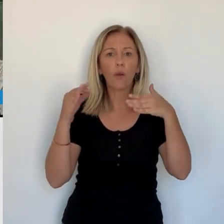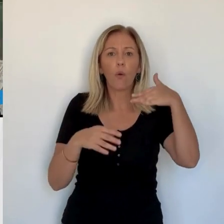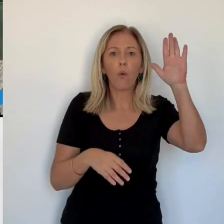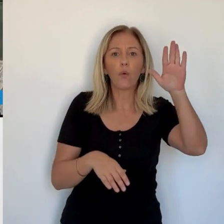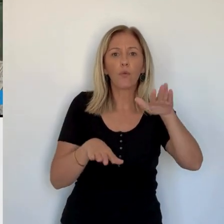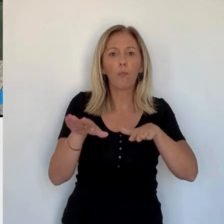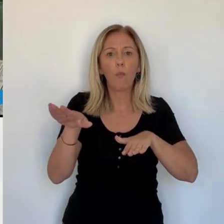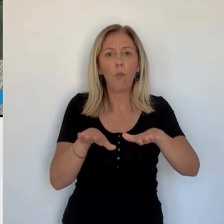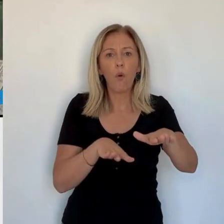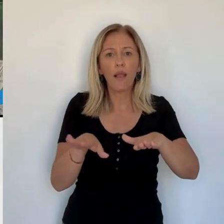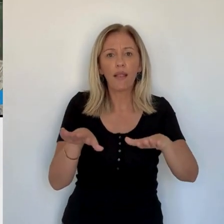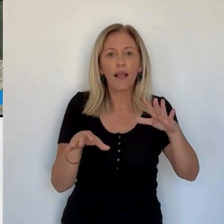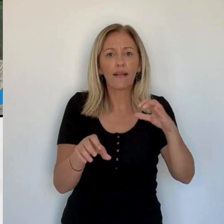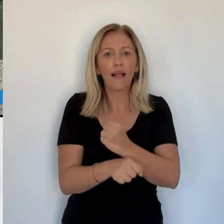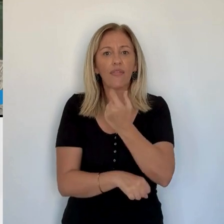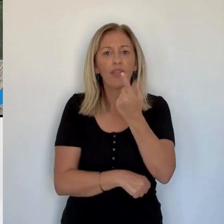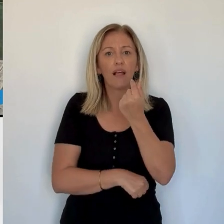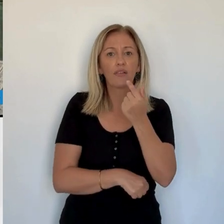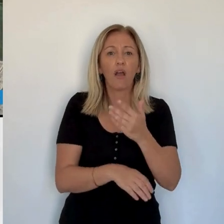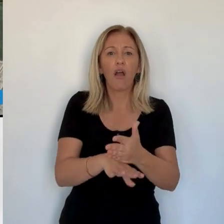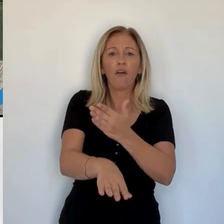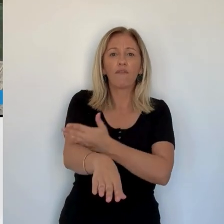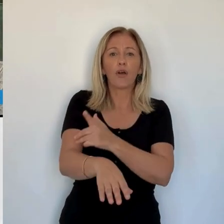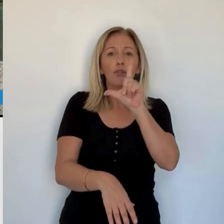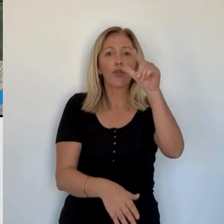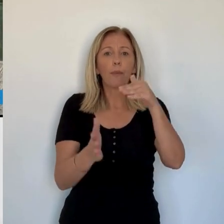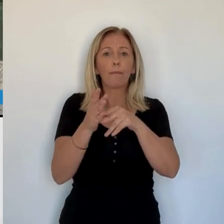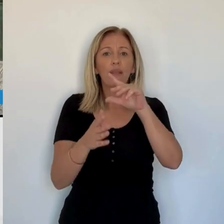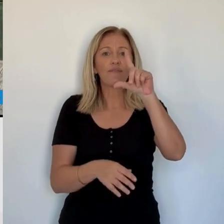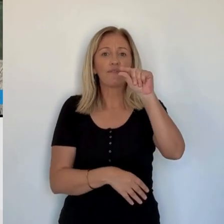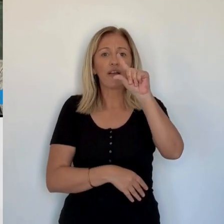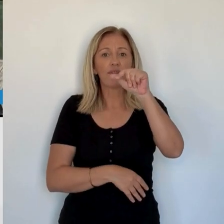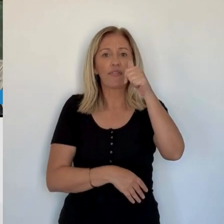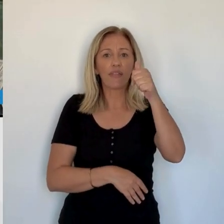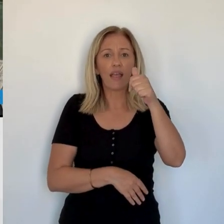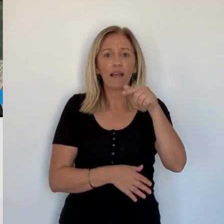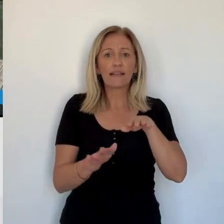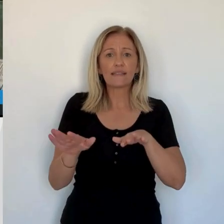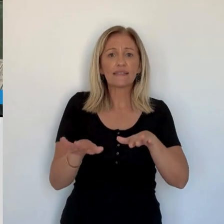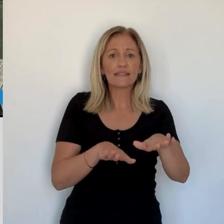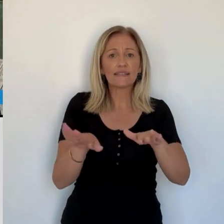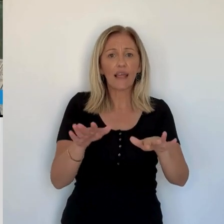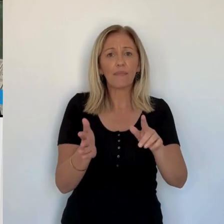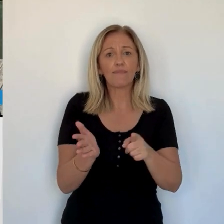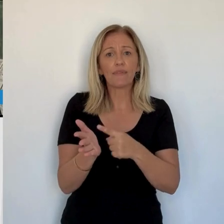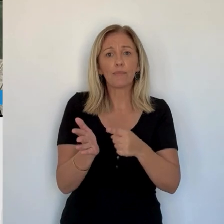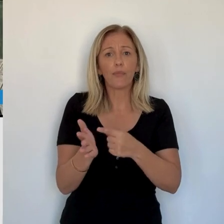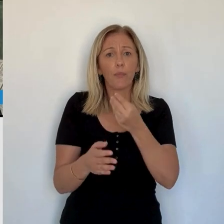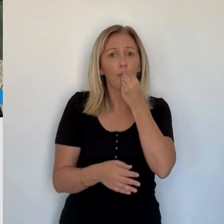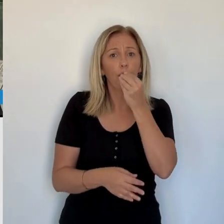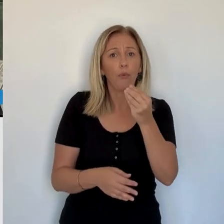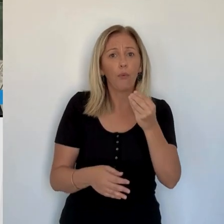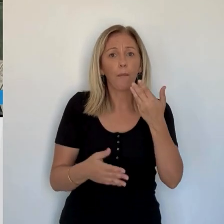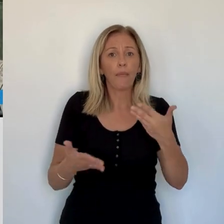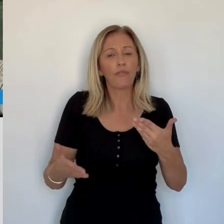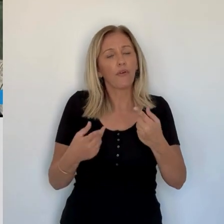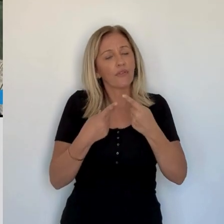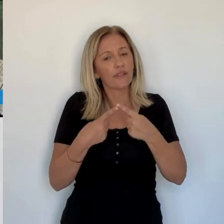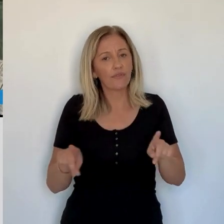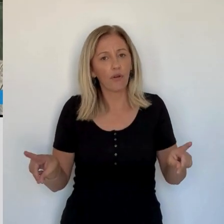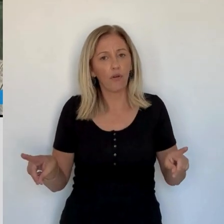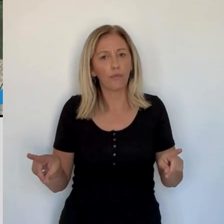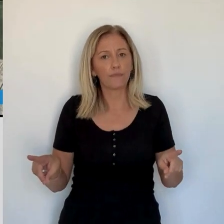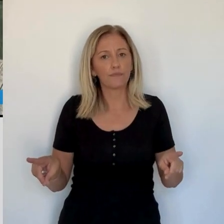C'est une structure fiscale qui est héritée des mandatures passées, qui, je dois le dire, nous a été relativement